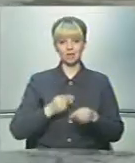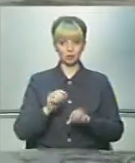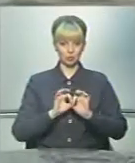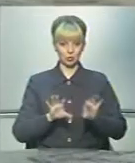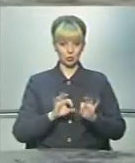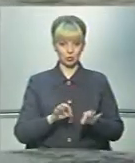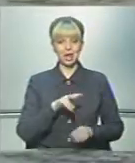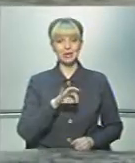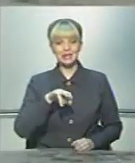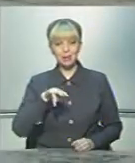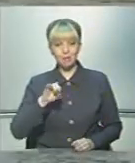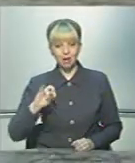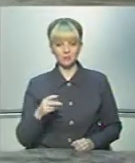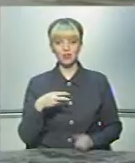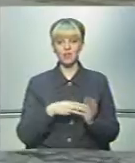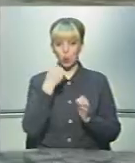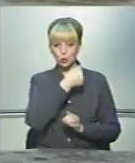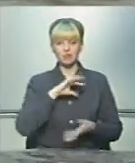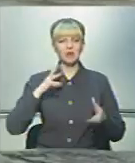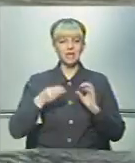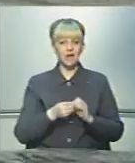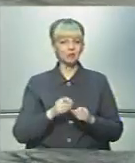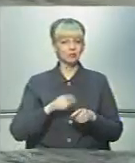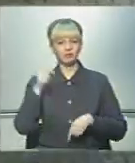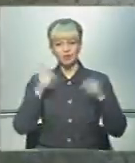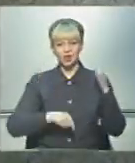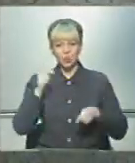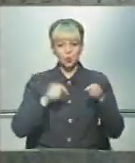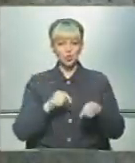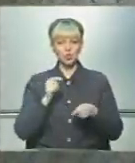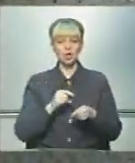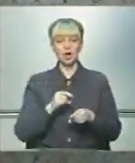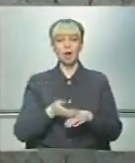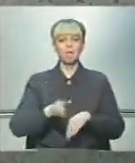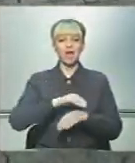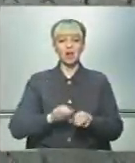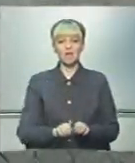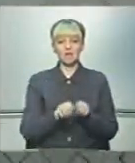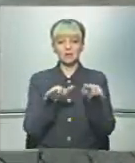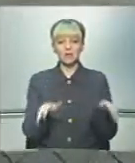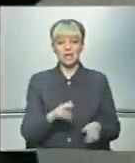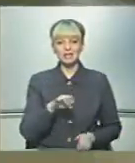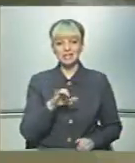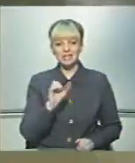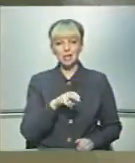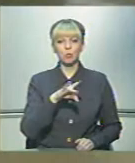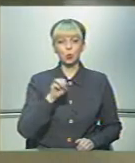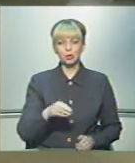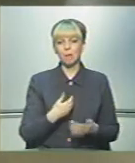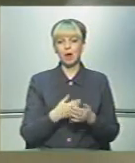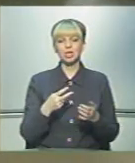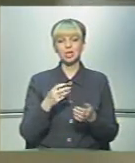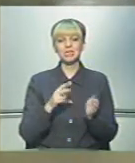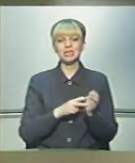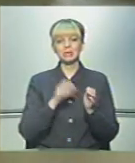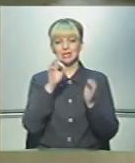Липень 2008 рік. Внаслідок інтенсивних зливових дощів з берегів вийшли річки Дністер та Пруд. Майже сім